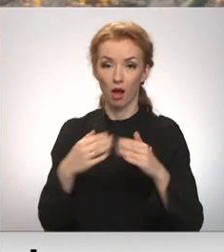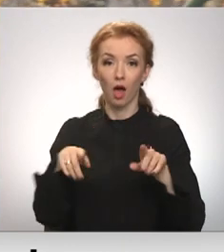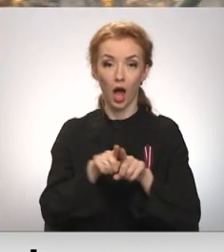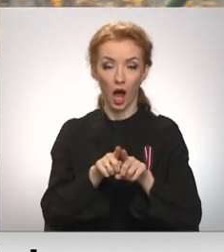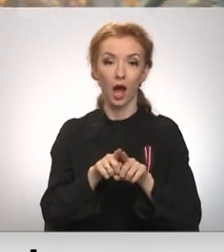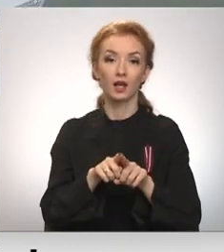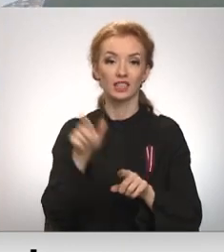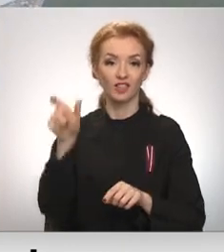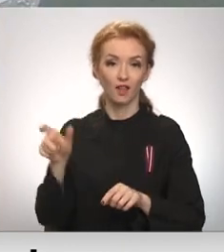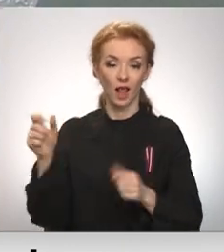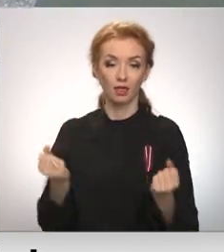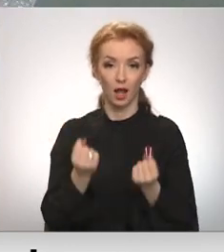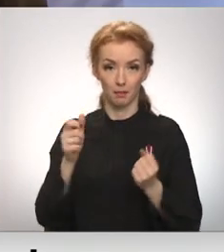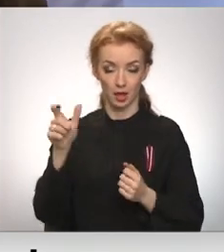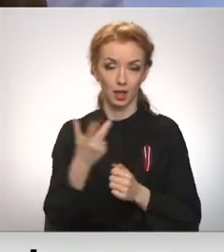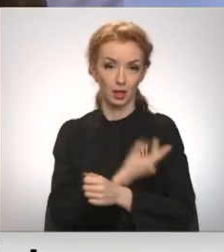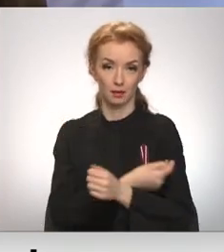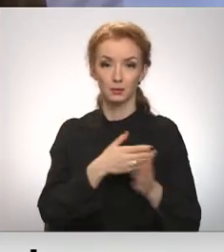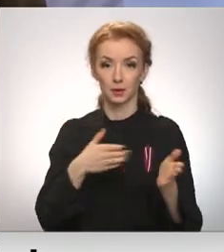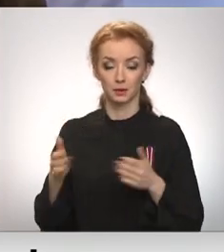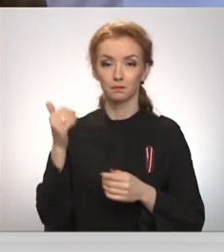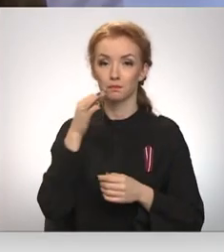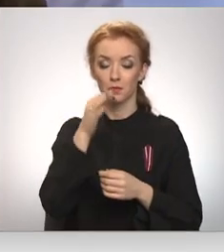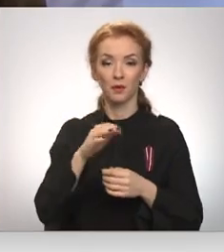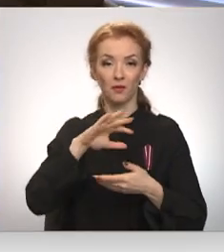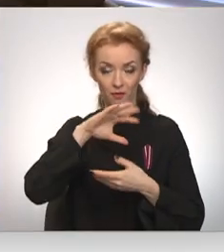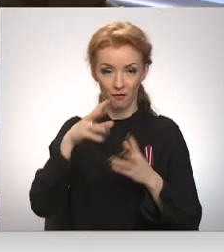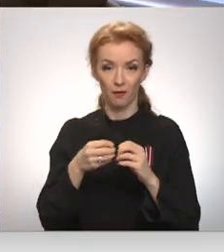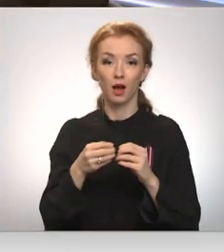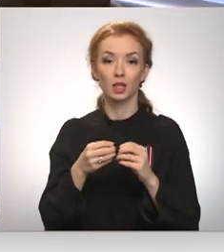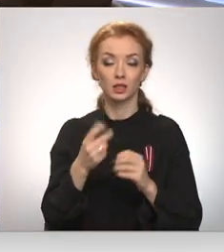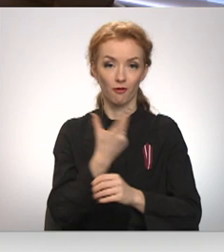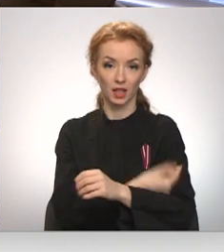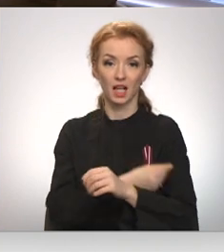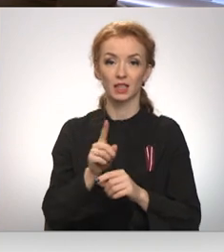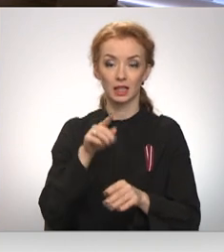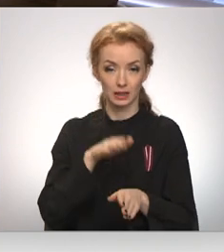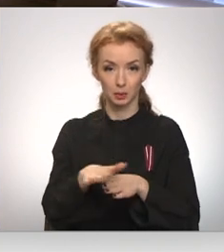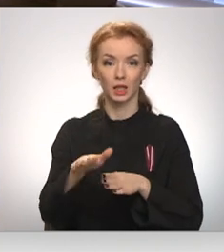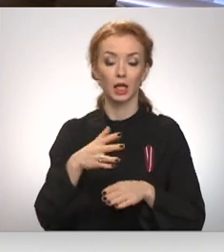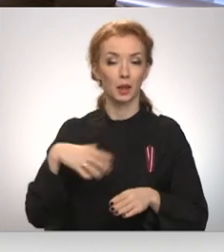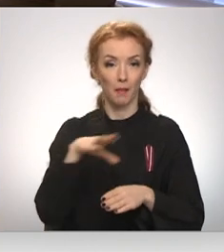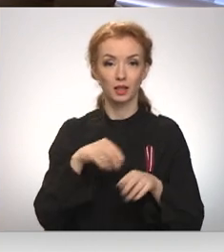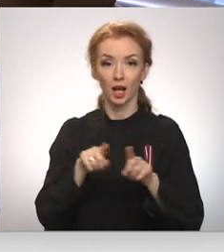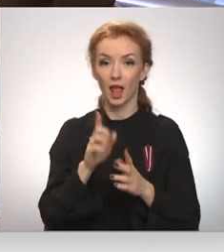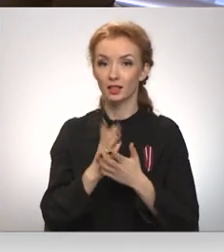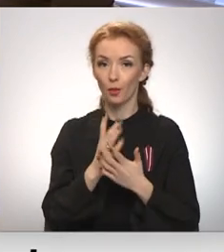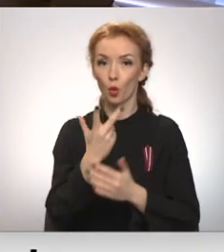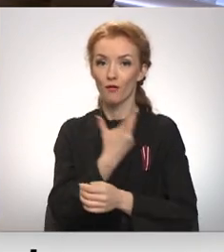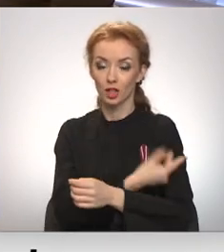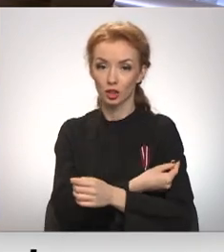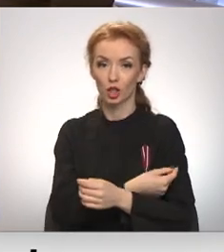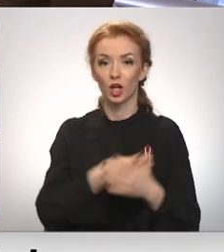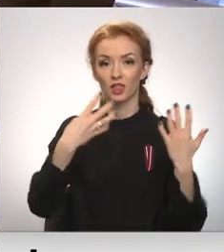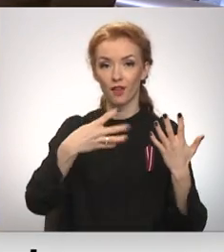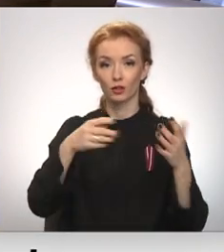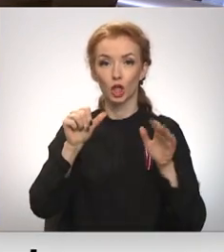cīvilielu darbinieku vidū. Praktiski bruņotajos spēkos vakcinācija ir pabeigta. Mēs esam arī novakcinējuši pārpēc